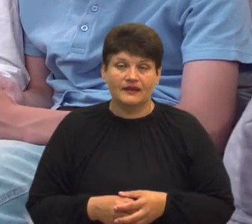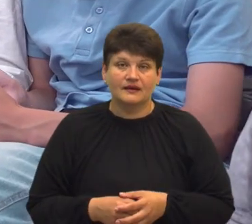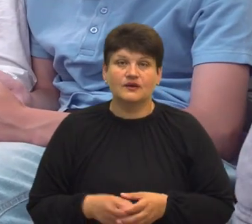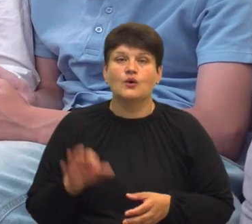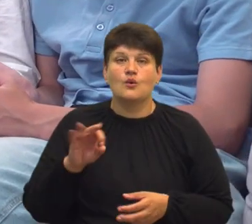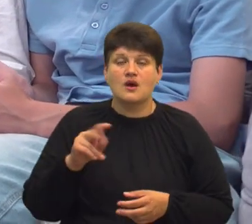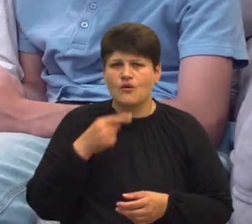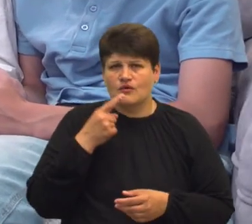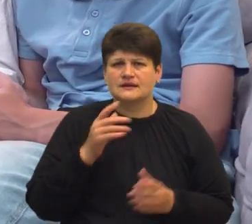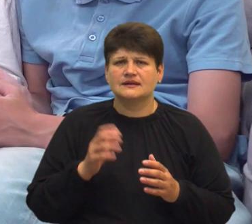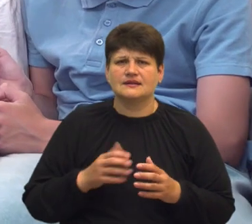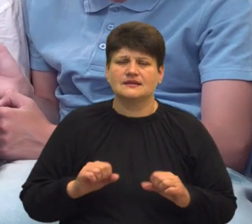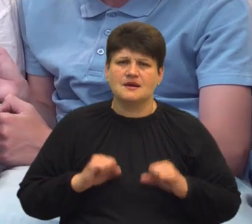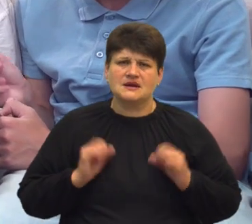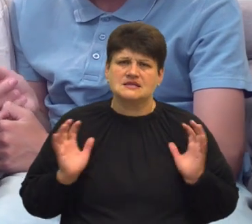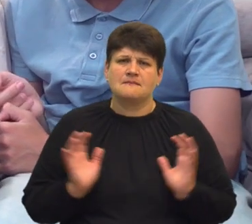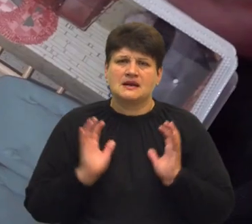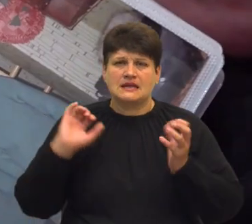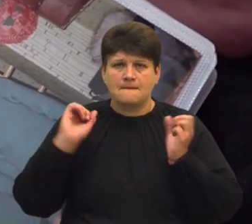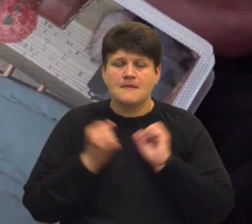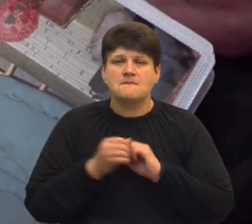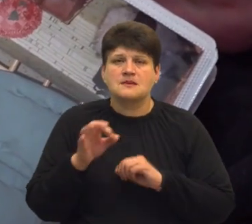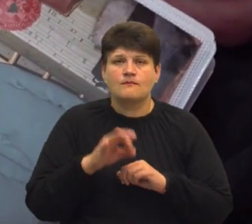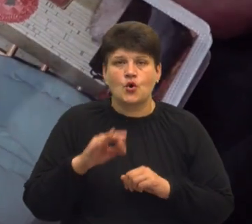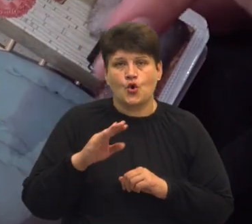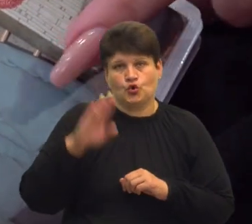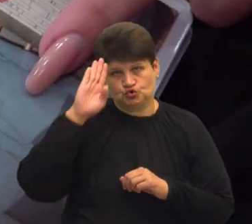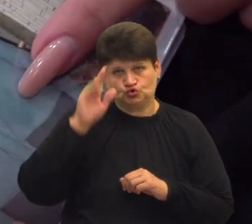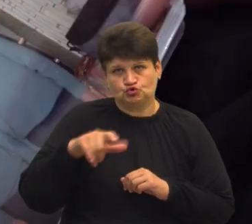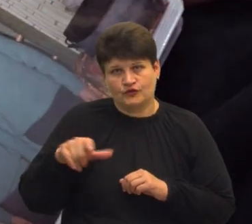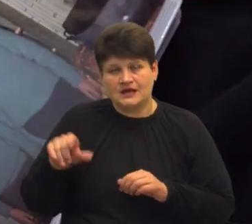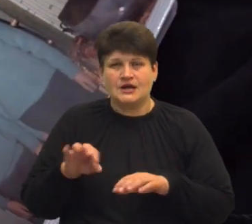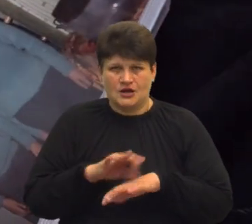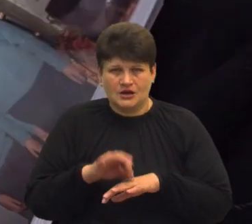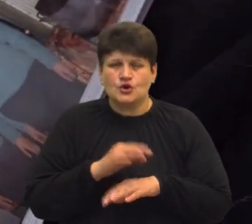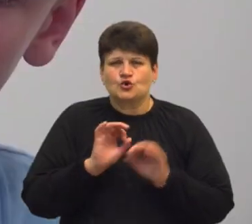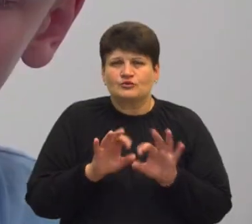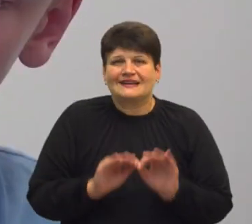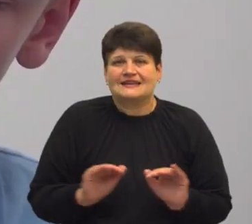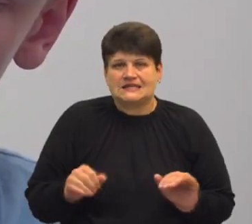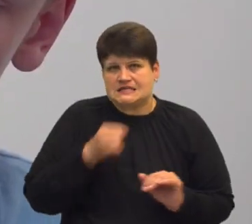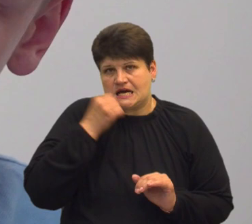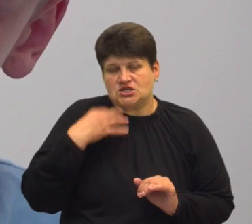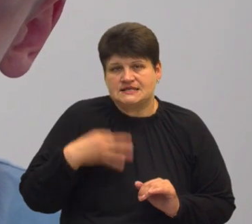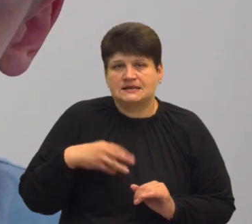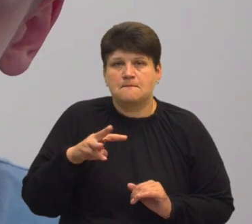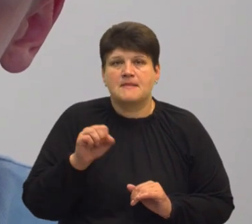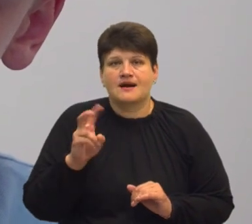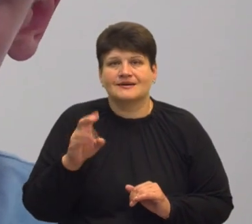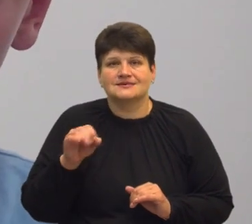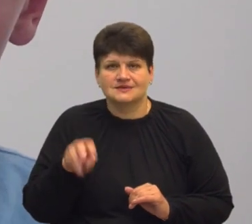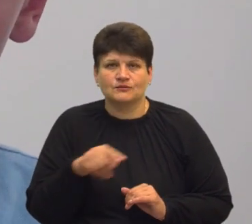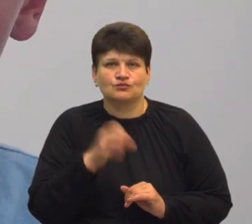каже, намагається зберегти пам'ять про чоловіка і розповідати про нього дітям. Найстарший син Максим, якому зараз 13, каже, хоче